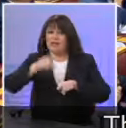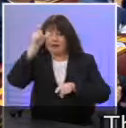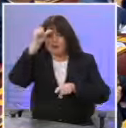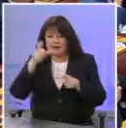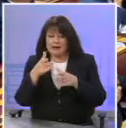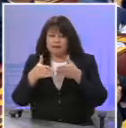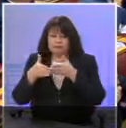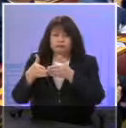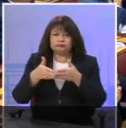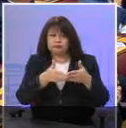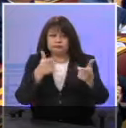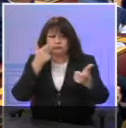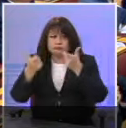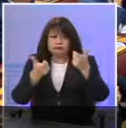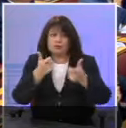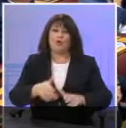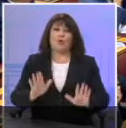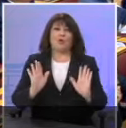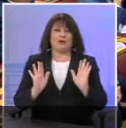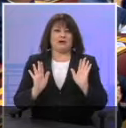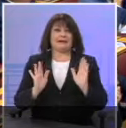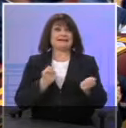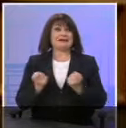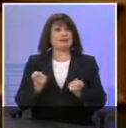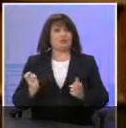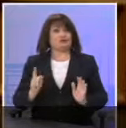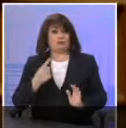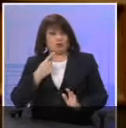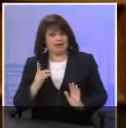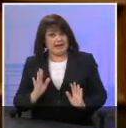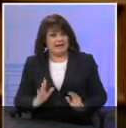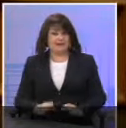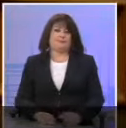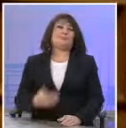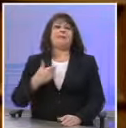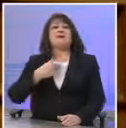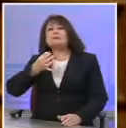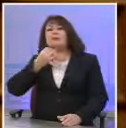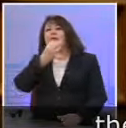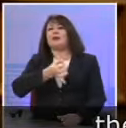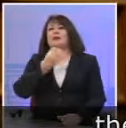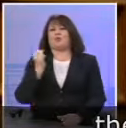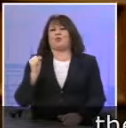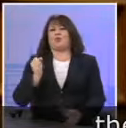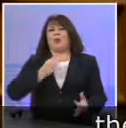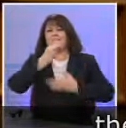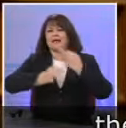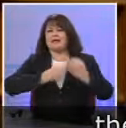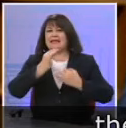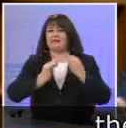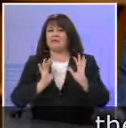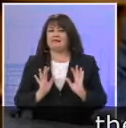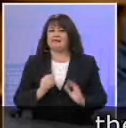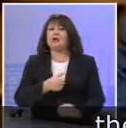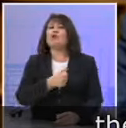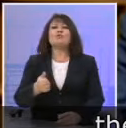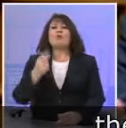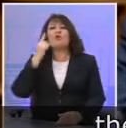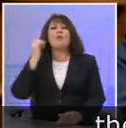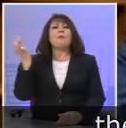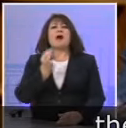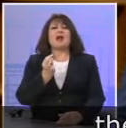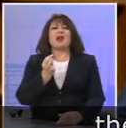και κάτι. Το ακράδαντο επιχείρημα στο θέμα αυτό, από την πλευρά μας, δεν αφορά μόνο τις παράλογες